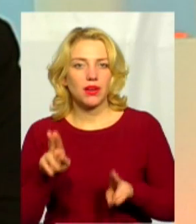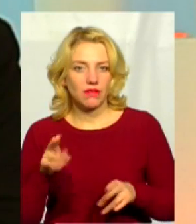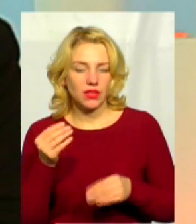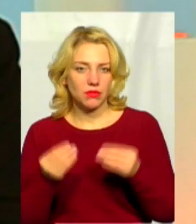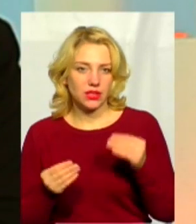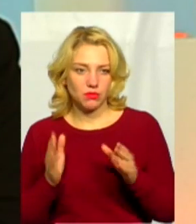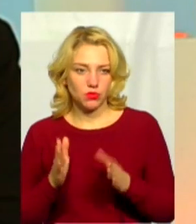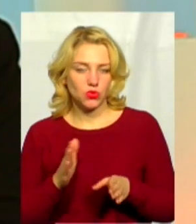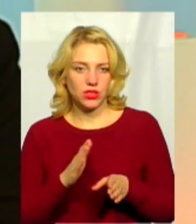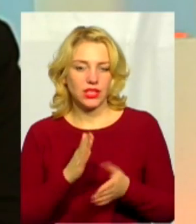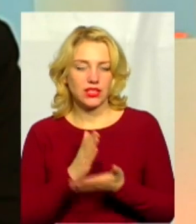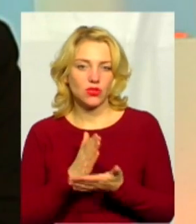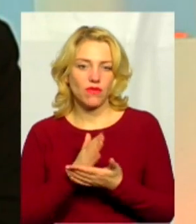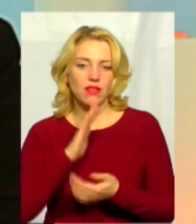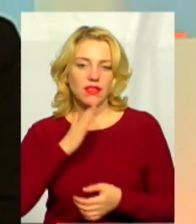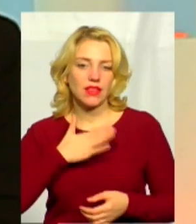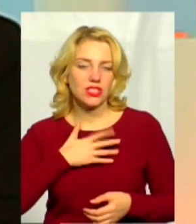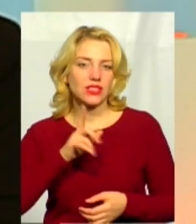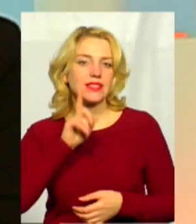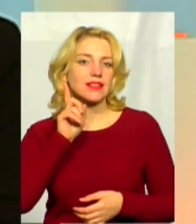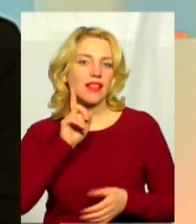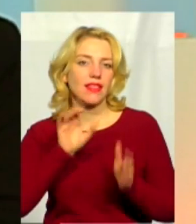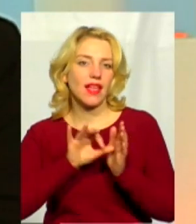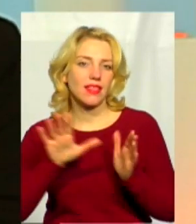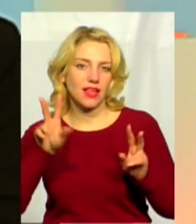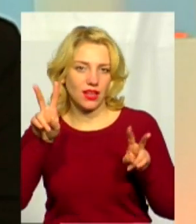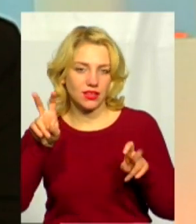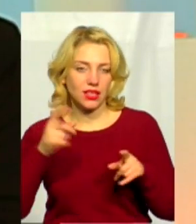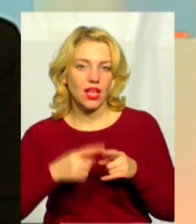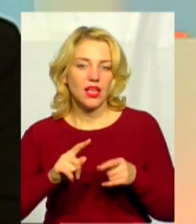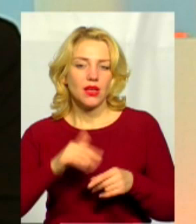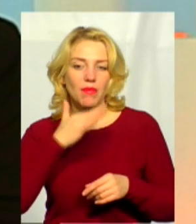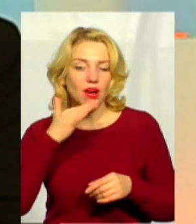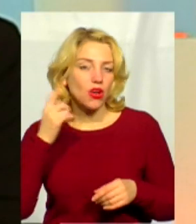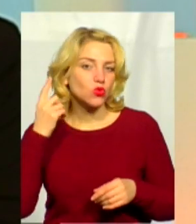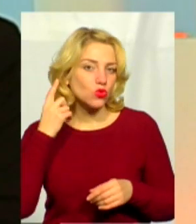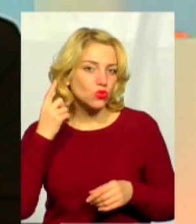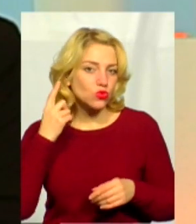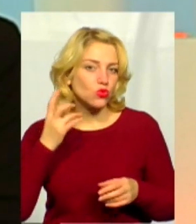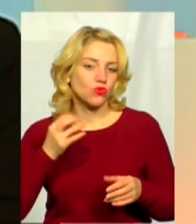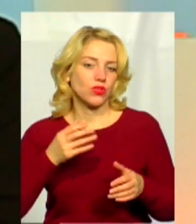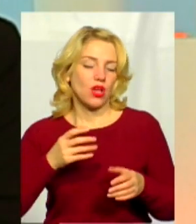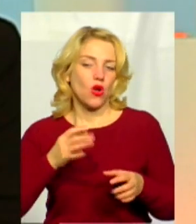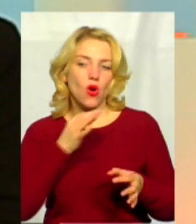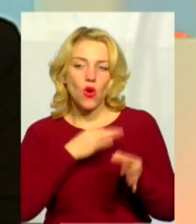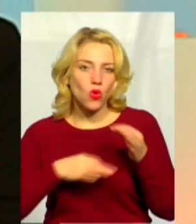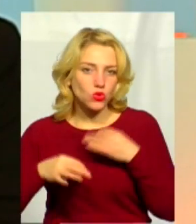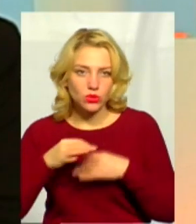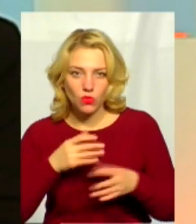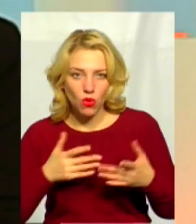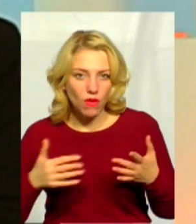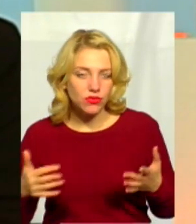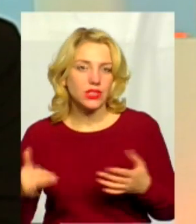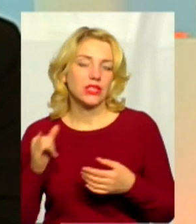існувати наша зелена енергетика. Проте я почую багато розмов в колуарах, зокрема, зі сторони людей, які вже інвестували,